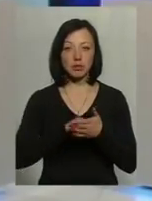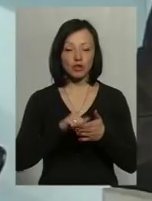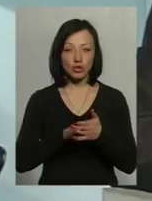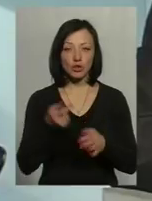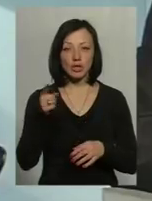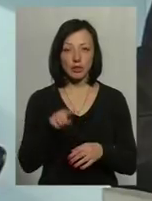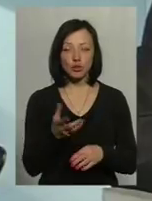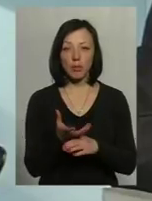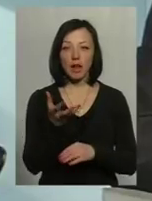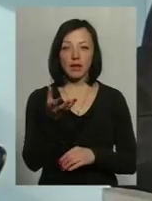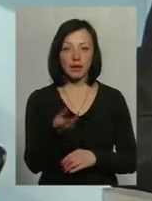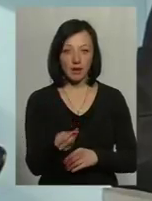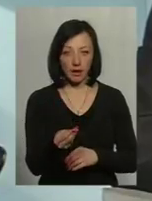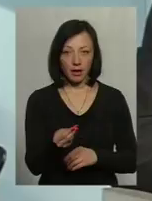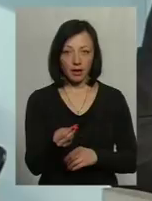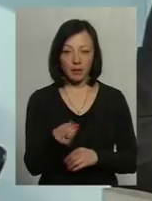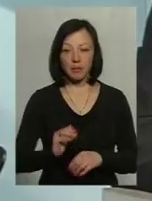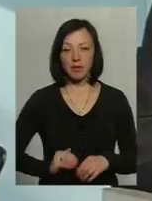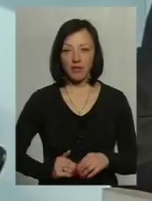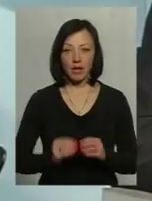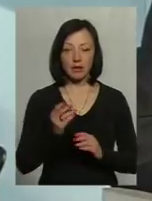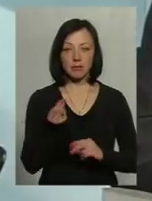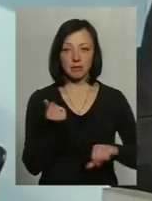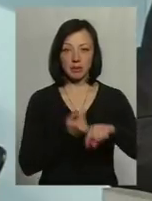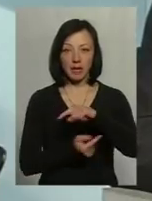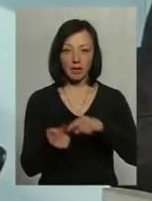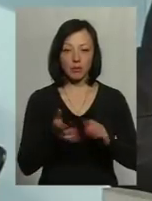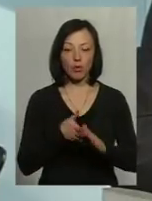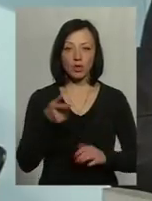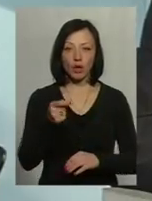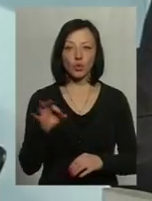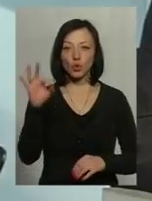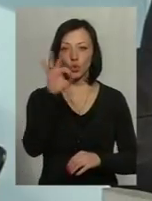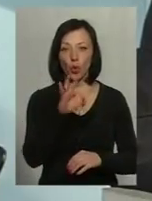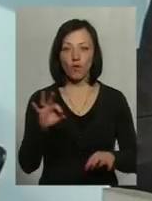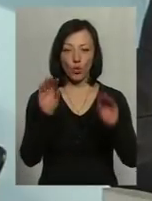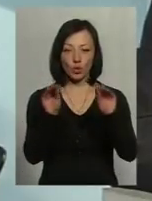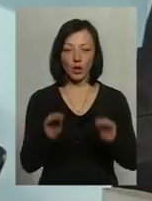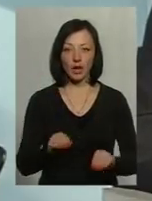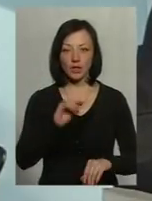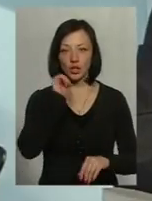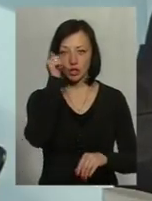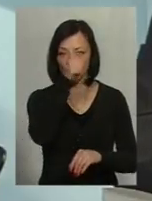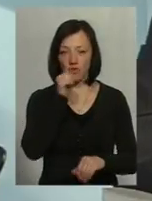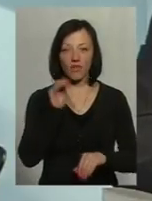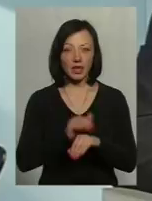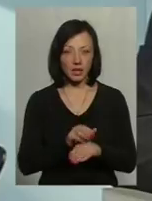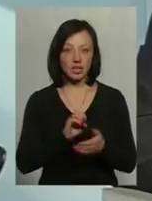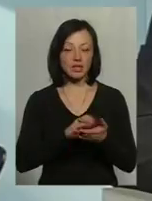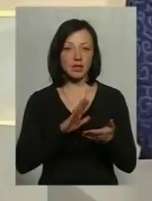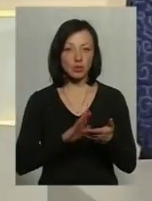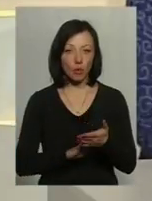що платники, приватні підприємці, які подають нульову декларацію річну, тобто, фактично, зареєстрованим